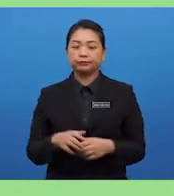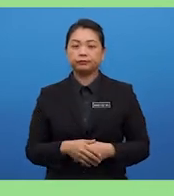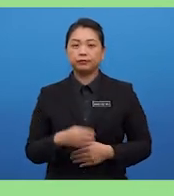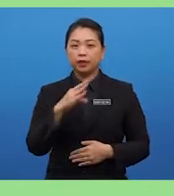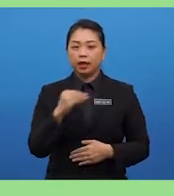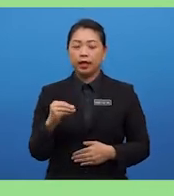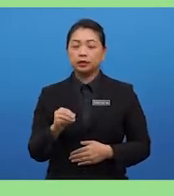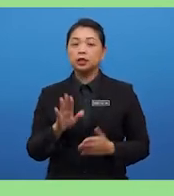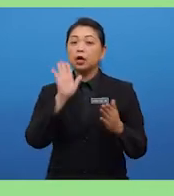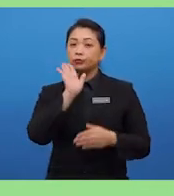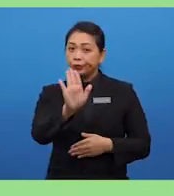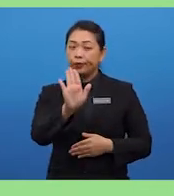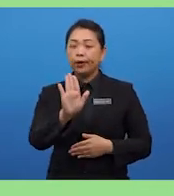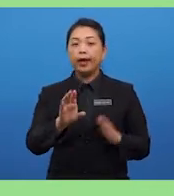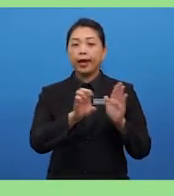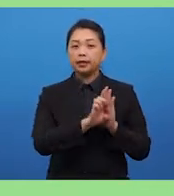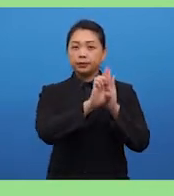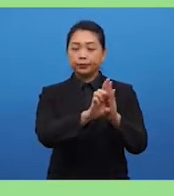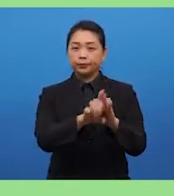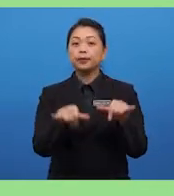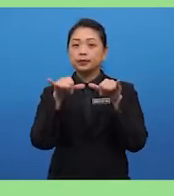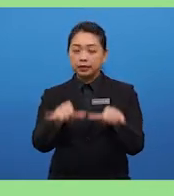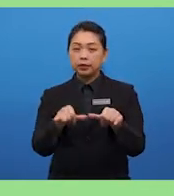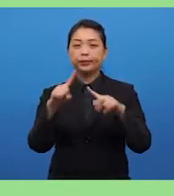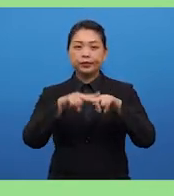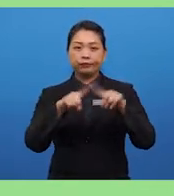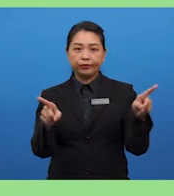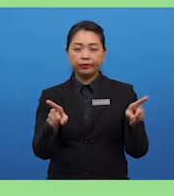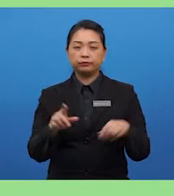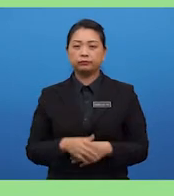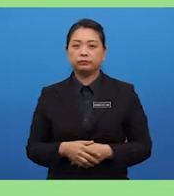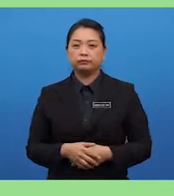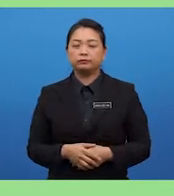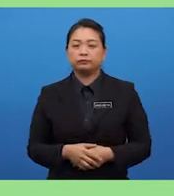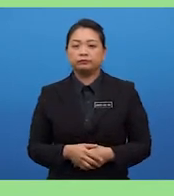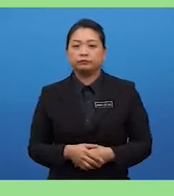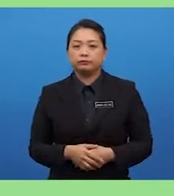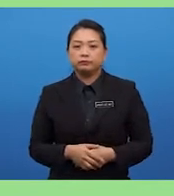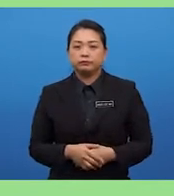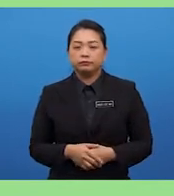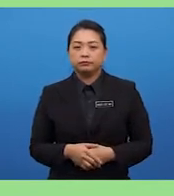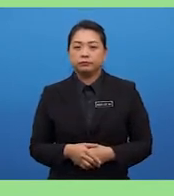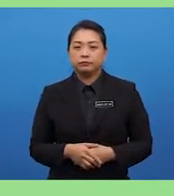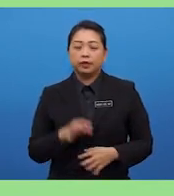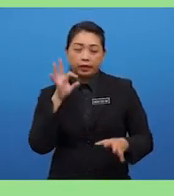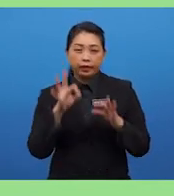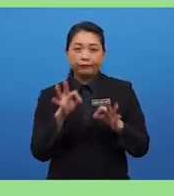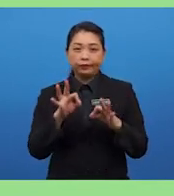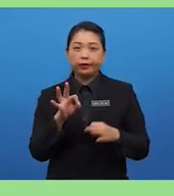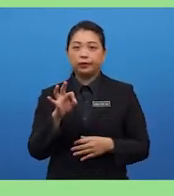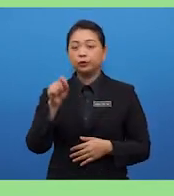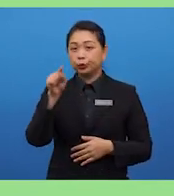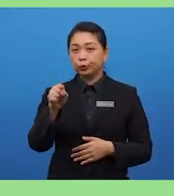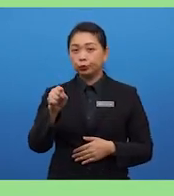and your examples will still be different and uniquely yours. If you